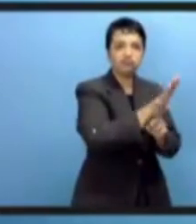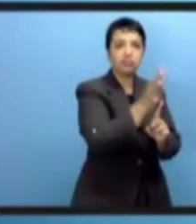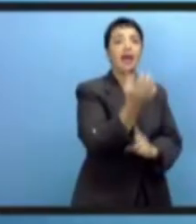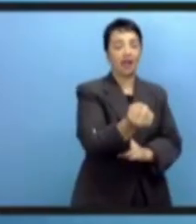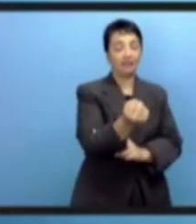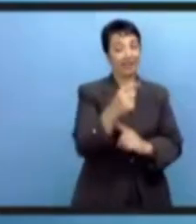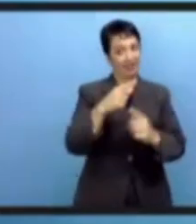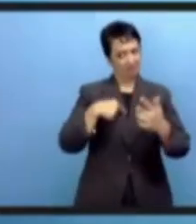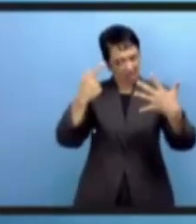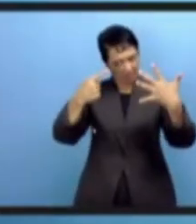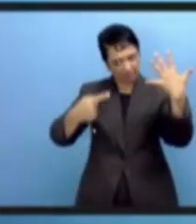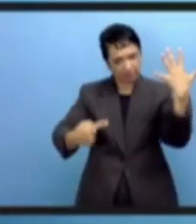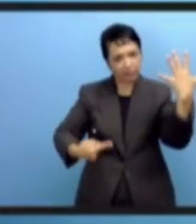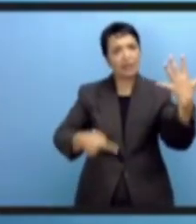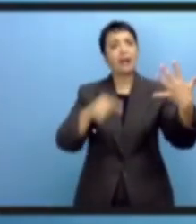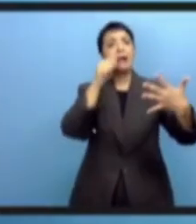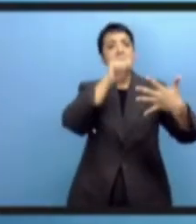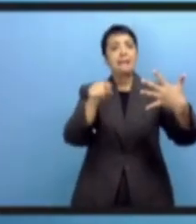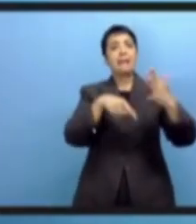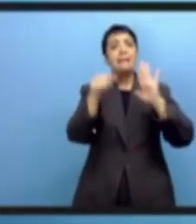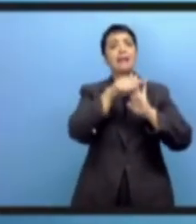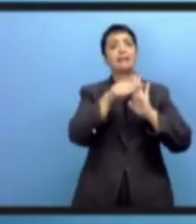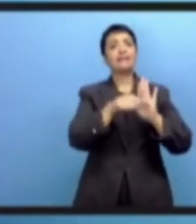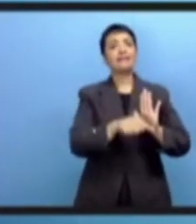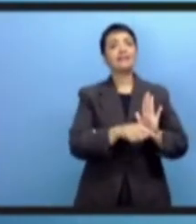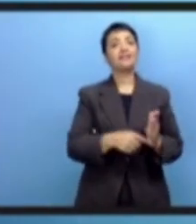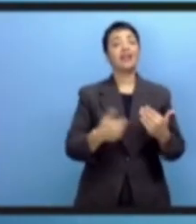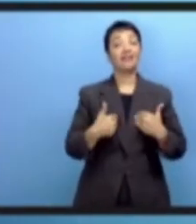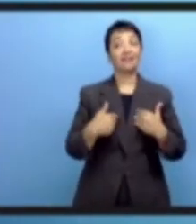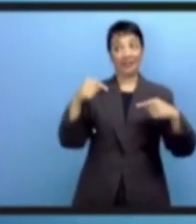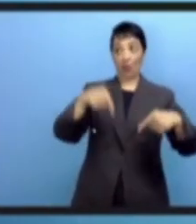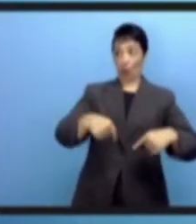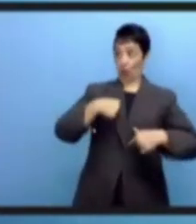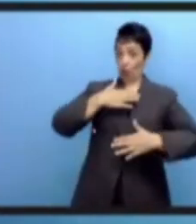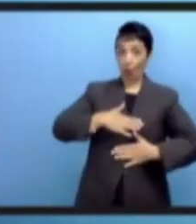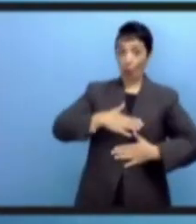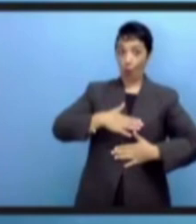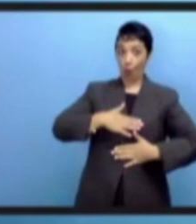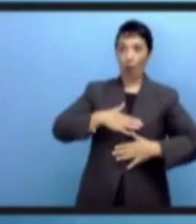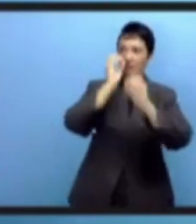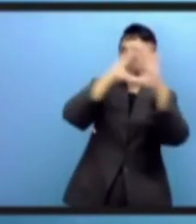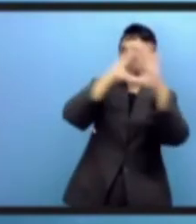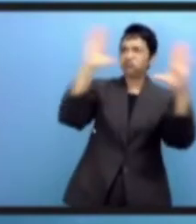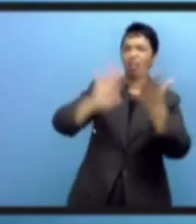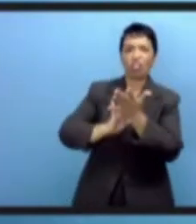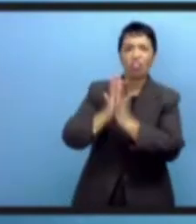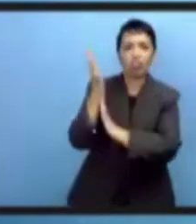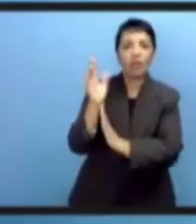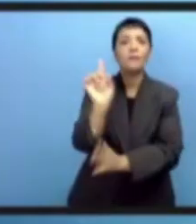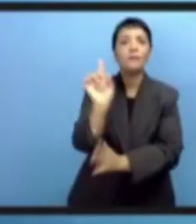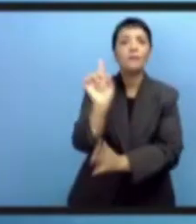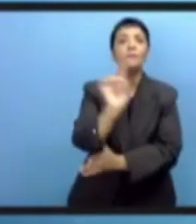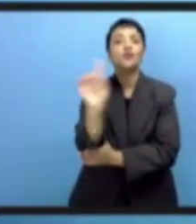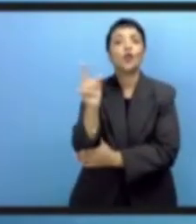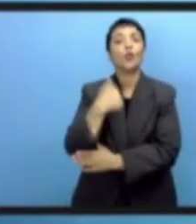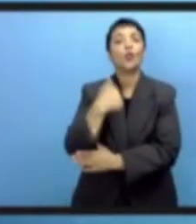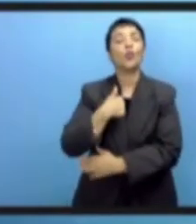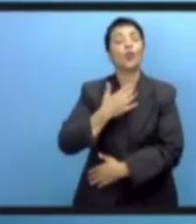угрозах, таких как дезинформация, хейт, конспирология,